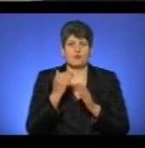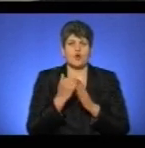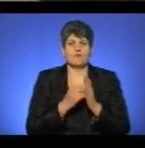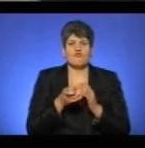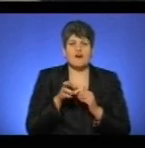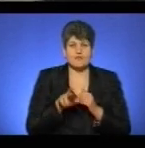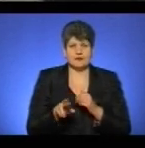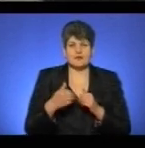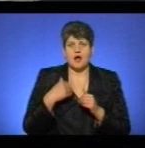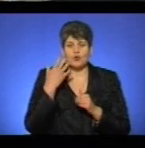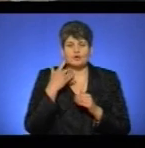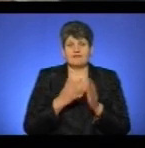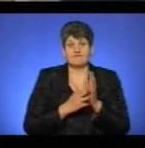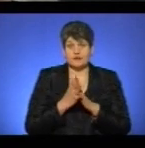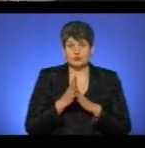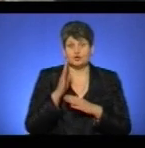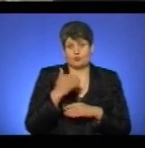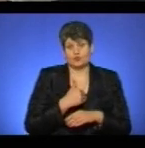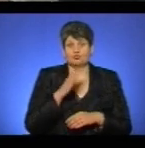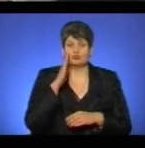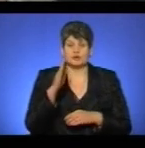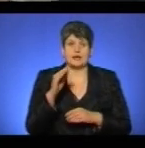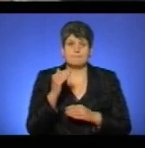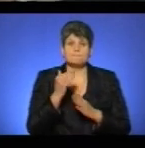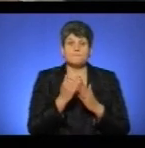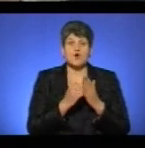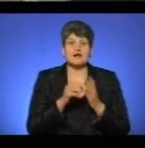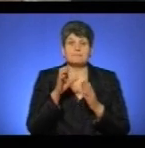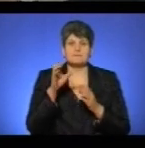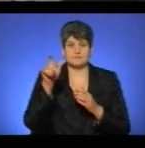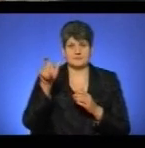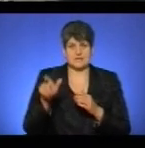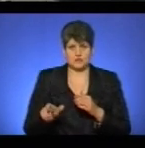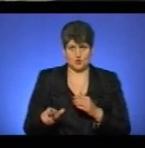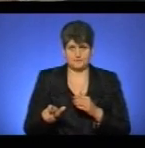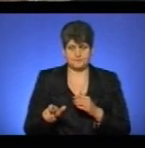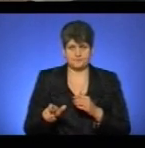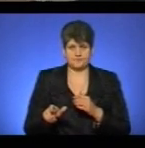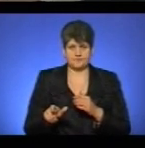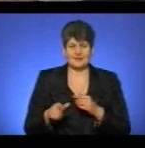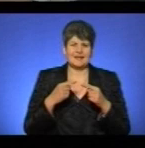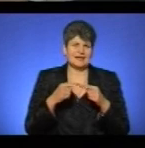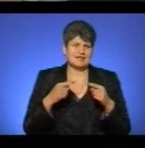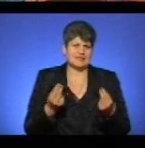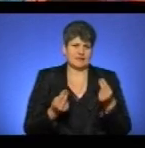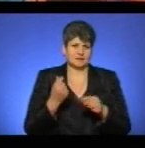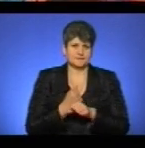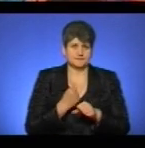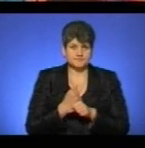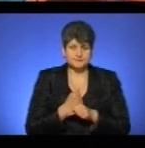коли виросту, мрію стати програмістом. Ну, програмістом. Там програмувати різні ігри.